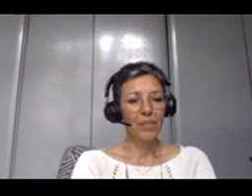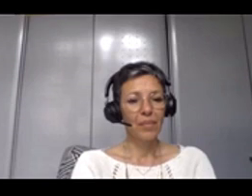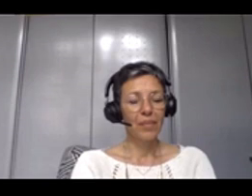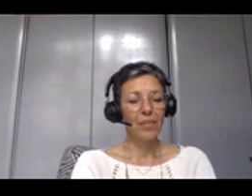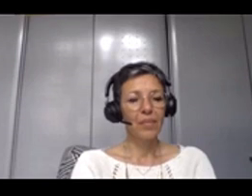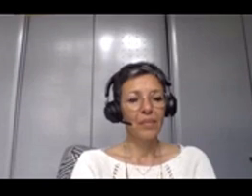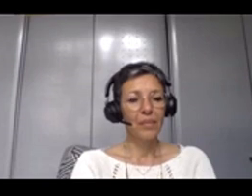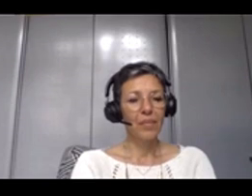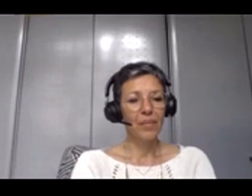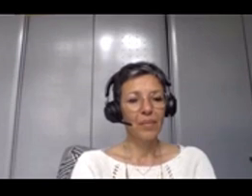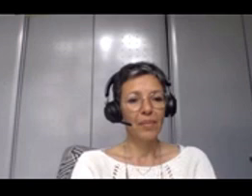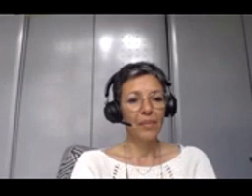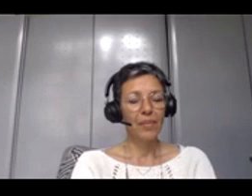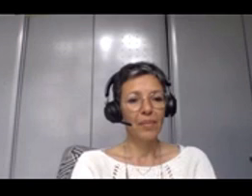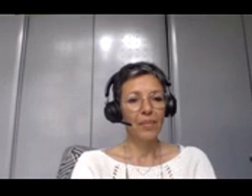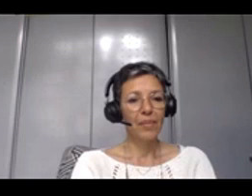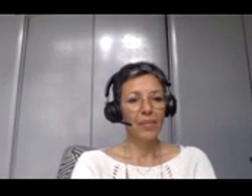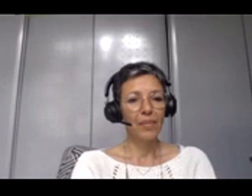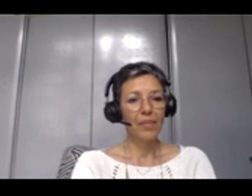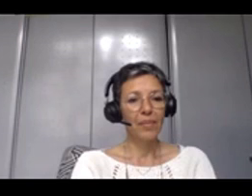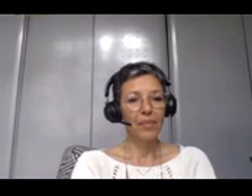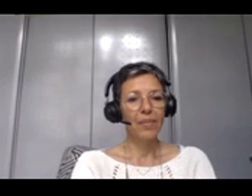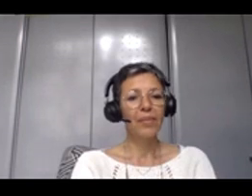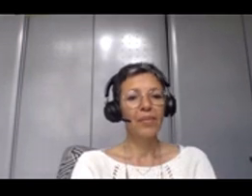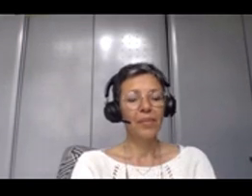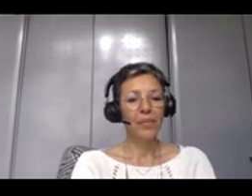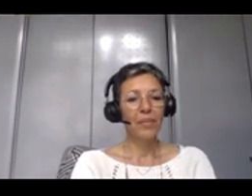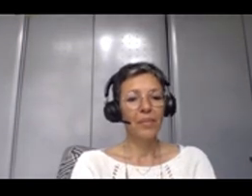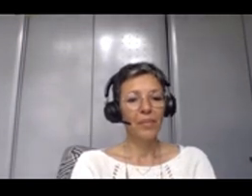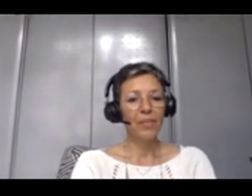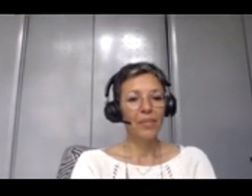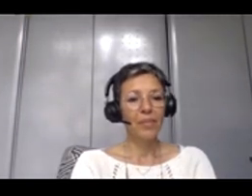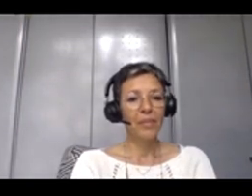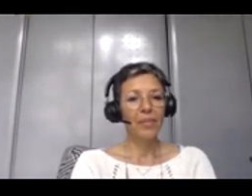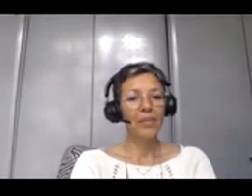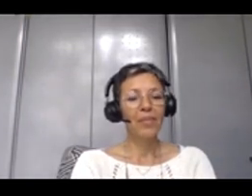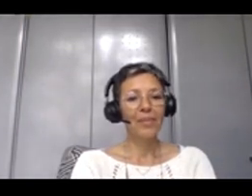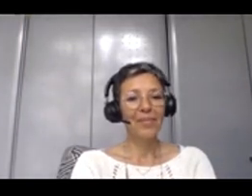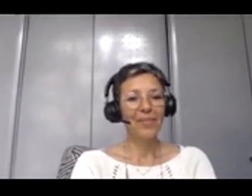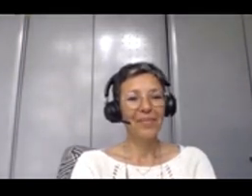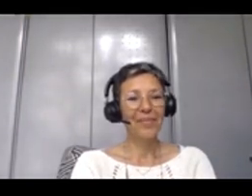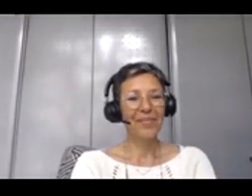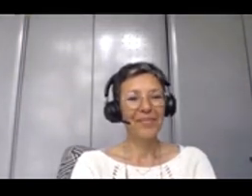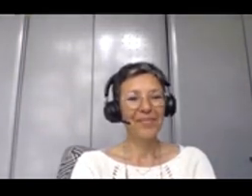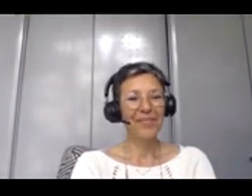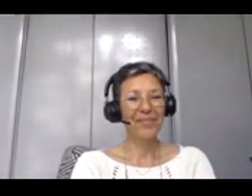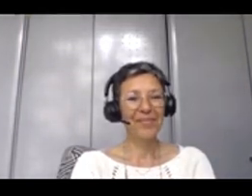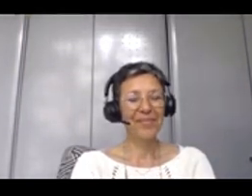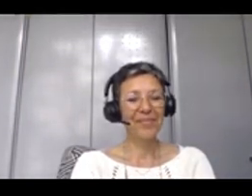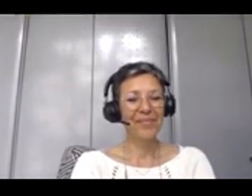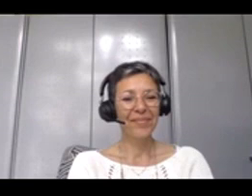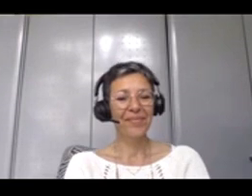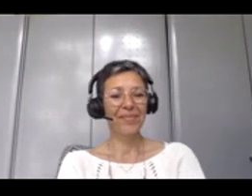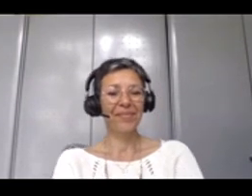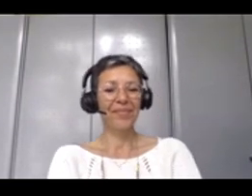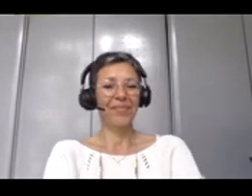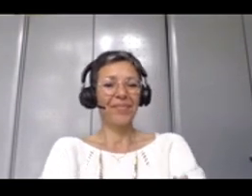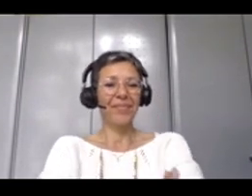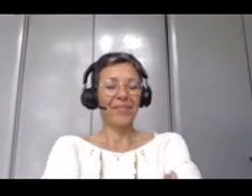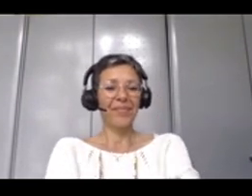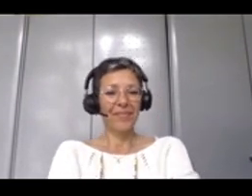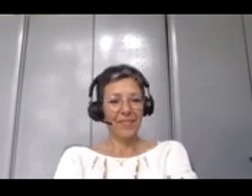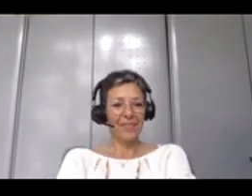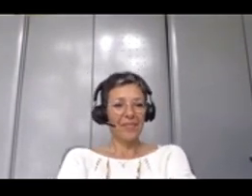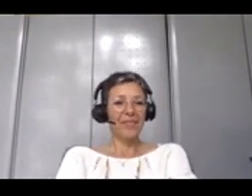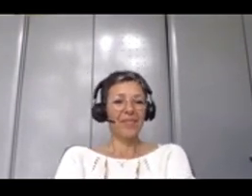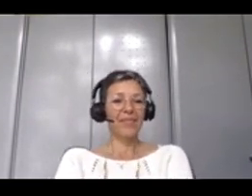Alors on m demandé de faire un petit scope rapide sur la 19-650, puisque c'est quelque part la mère de toutes, puisque c ce qu'on appelle la norme Ombrella.